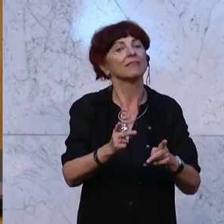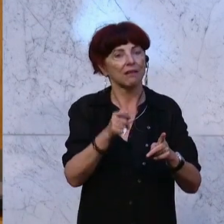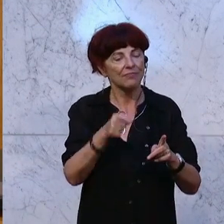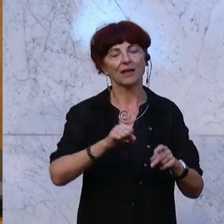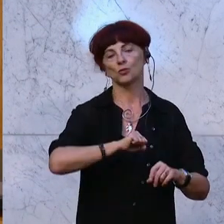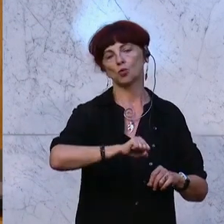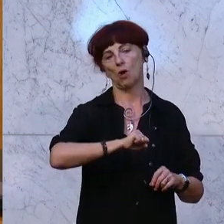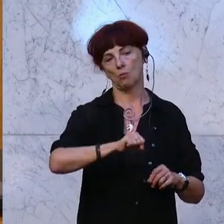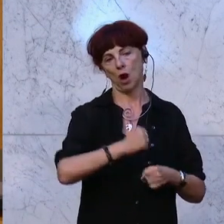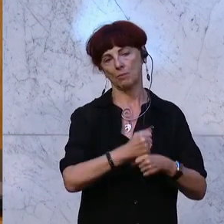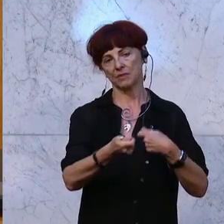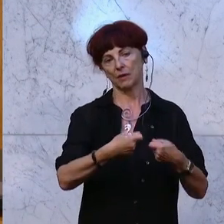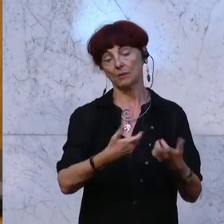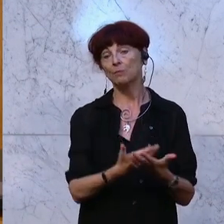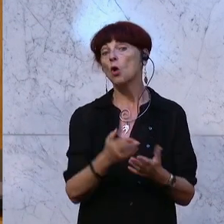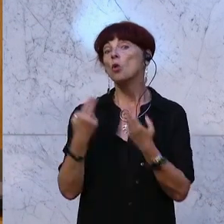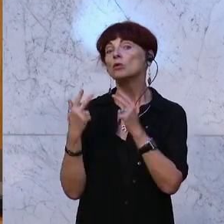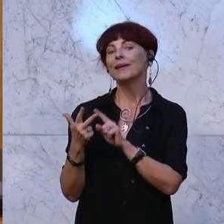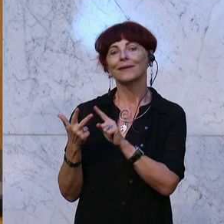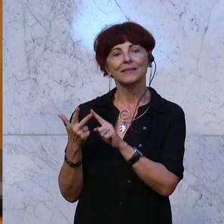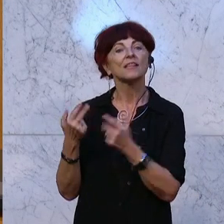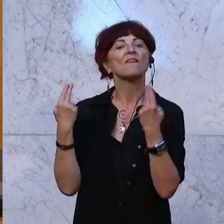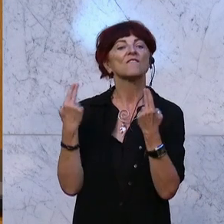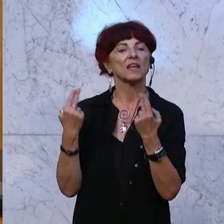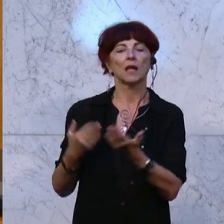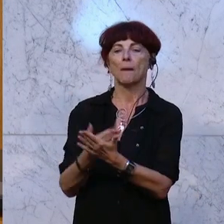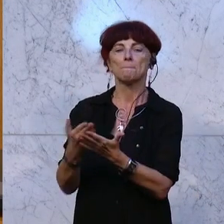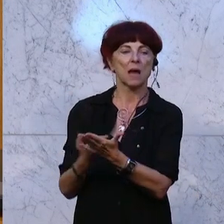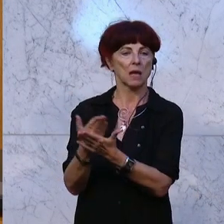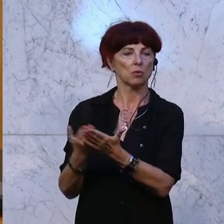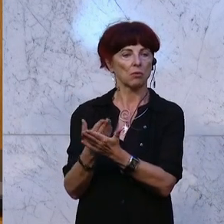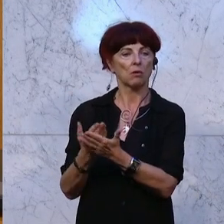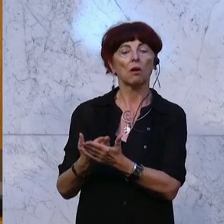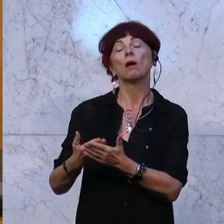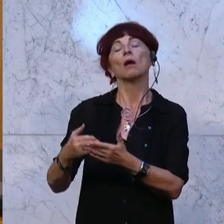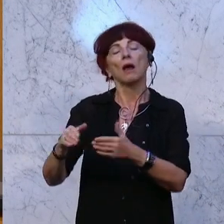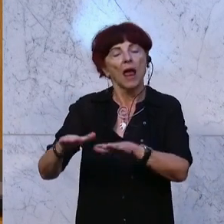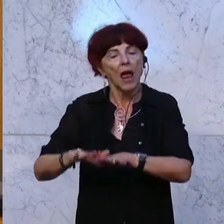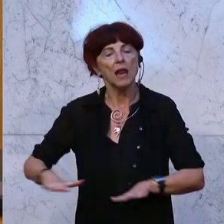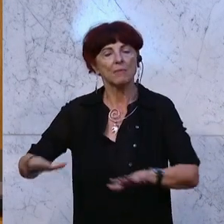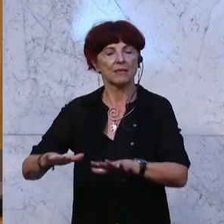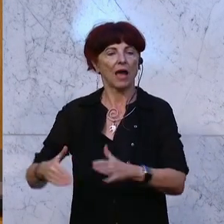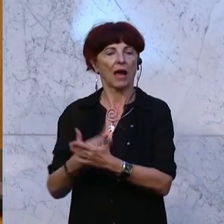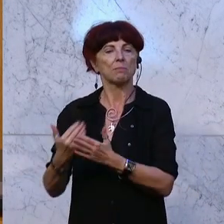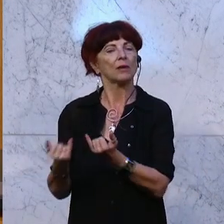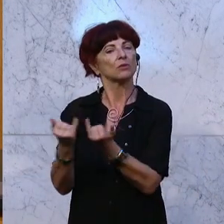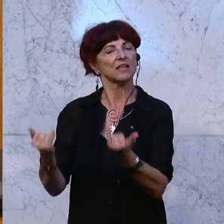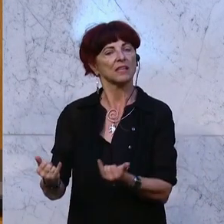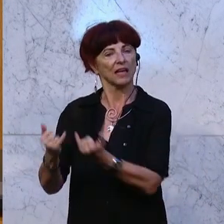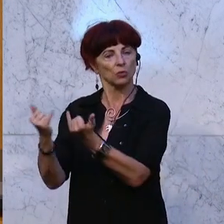wichtigen Aspekt der Bildung, der ein wesentlicher ist. Elementare Bildungseinrichtungen sind neben den Familien die erste